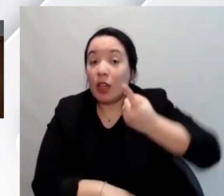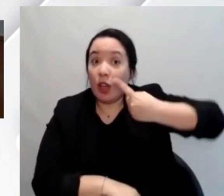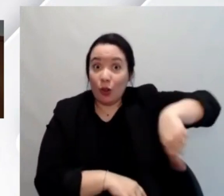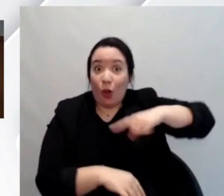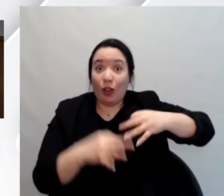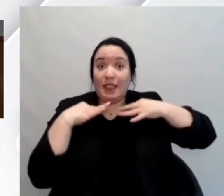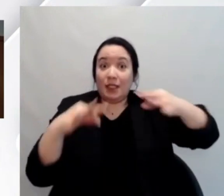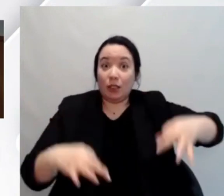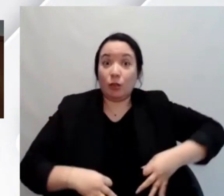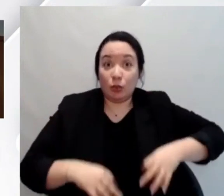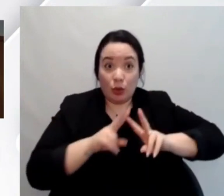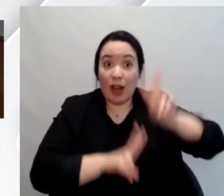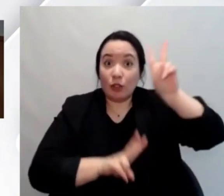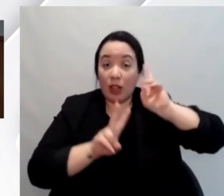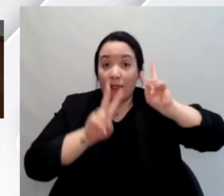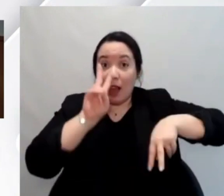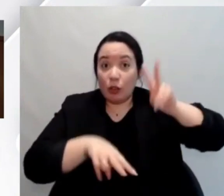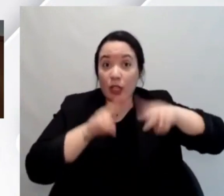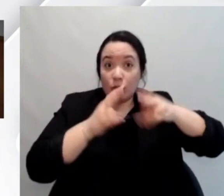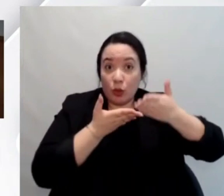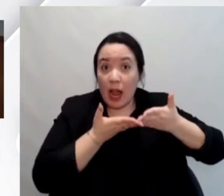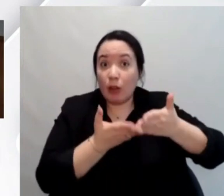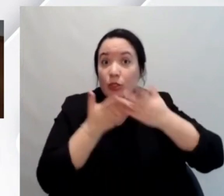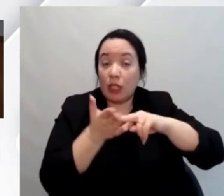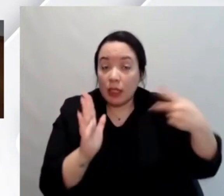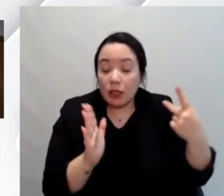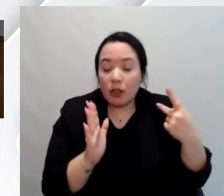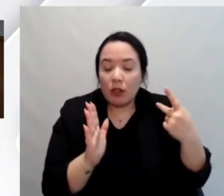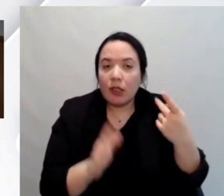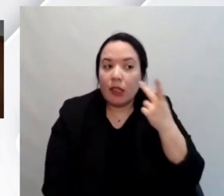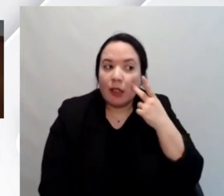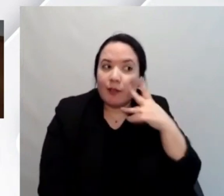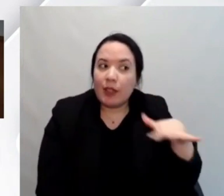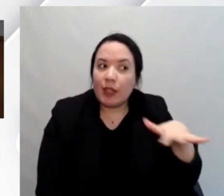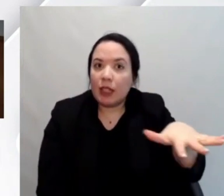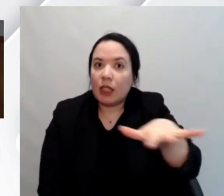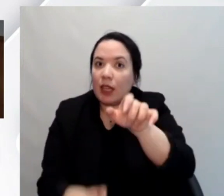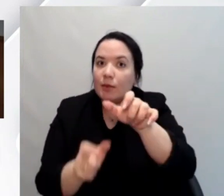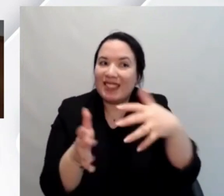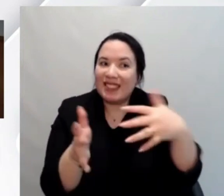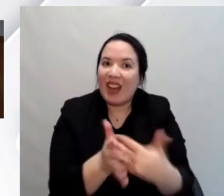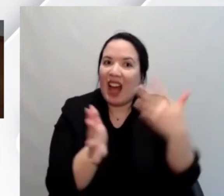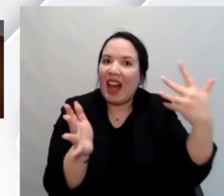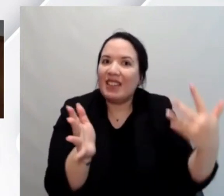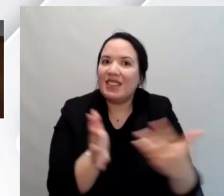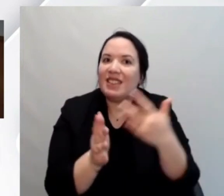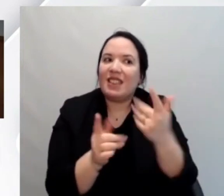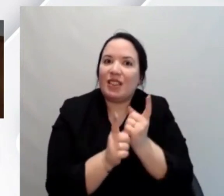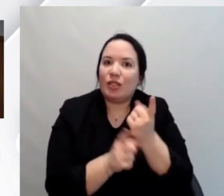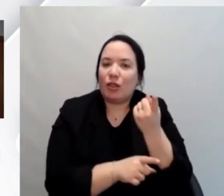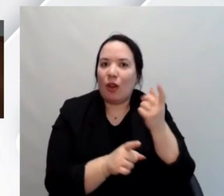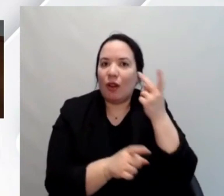Ausili e Tecnologie percepiamo molto purtroppo questo fastidio a volte da parte di